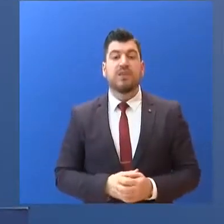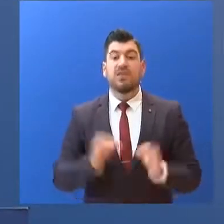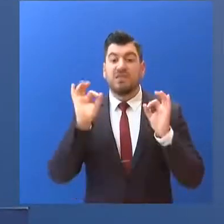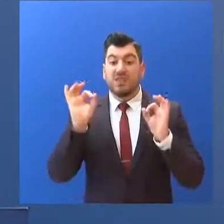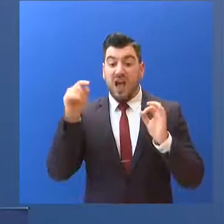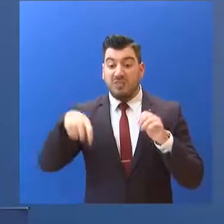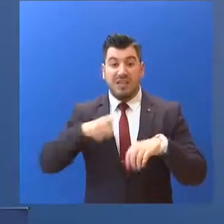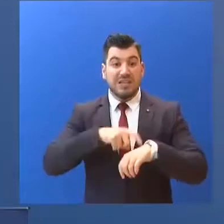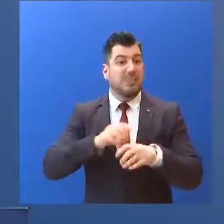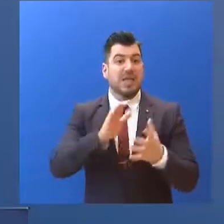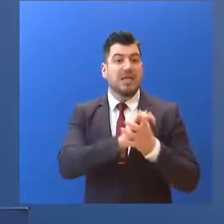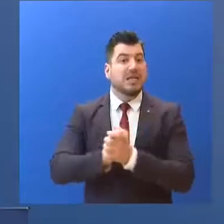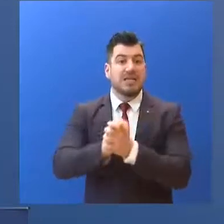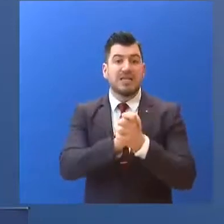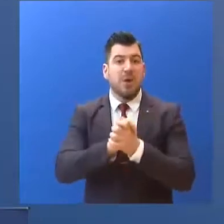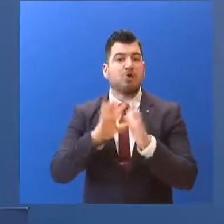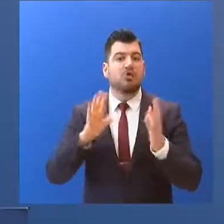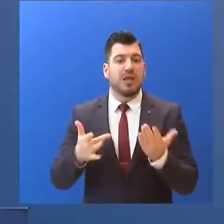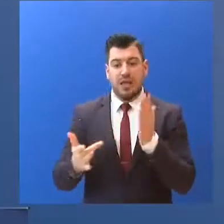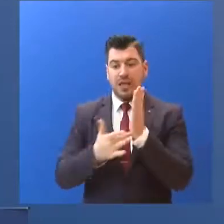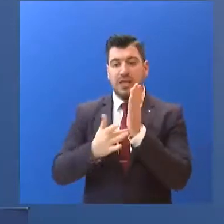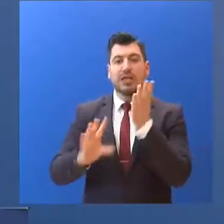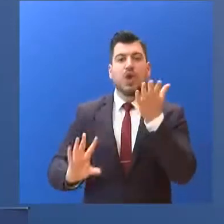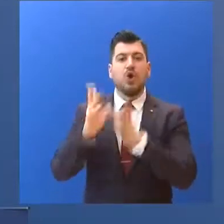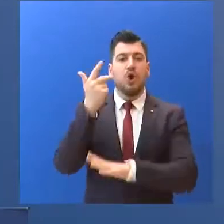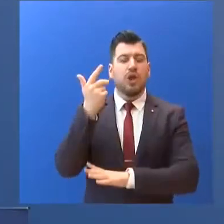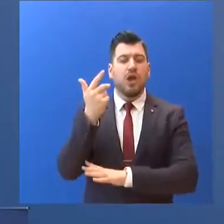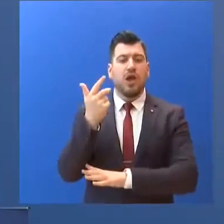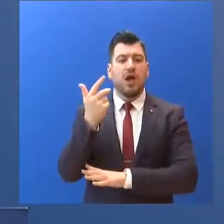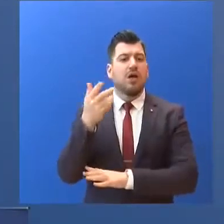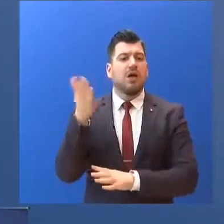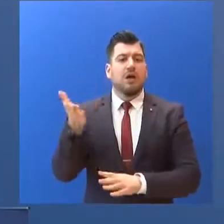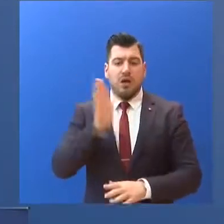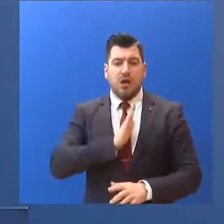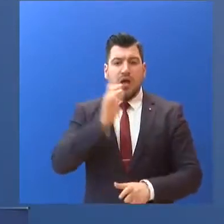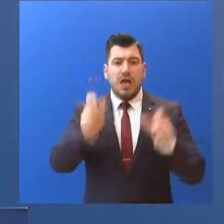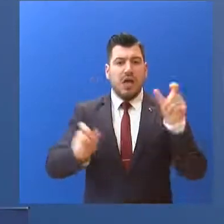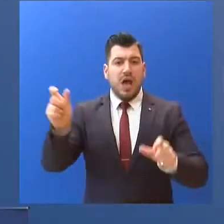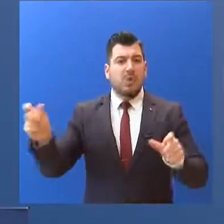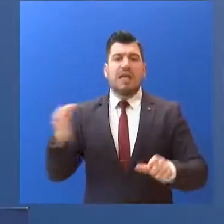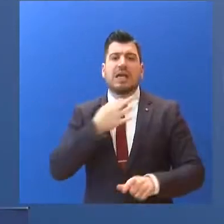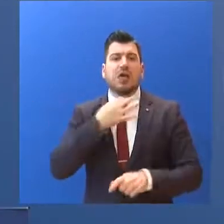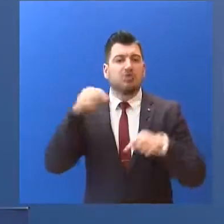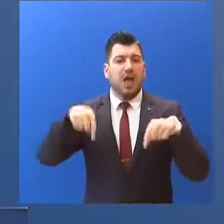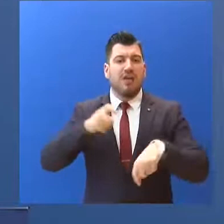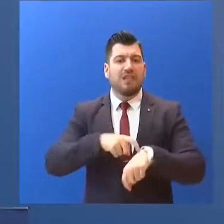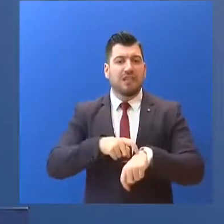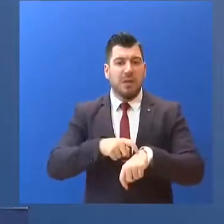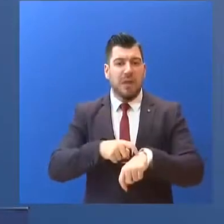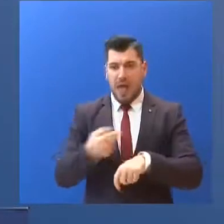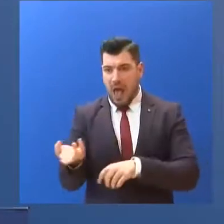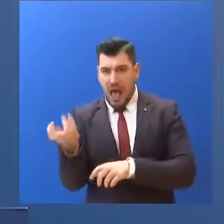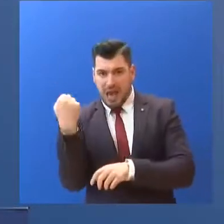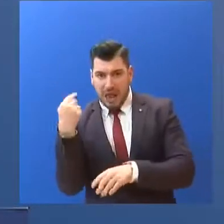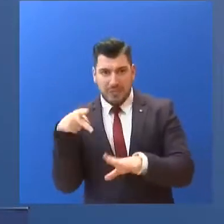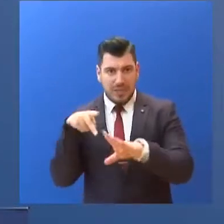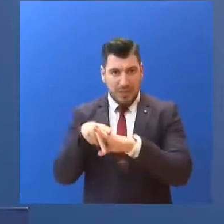τεχνολογία. Τι χρειάζεται ο μέσος πολίτης σήμερα... για να μην φτάσει στον κισέ των τραπεζών. Μια ανάληψη.